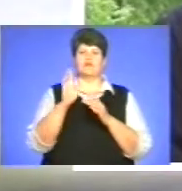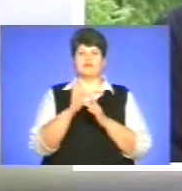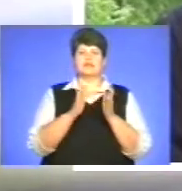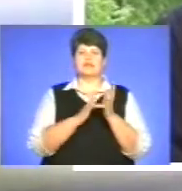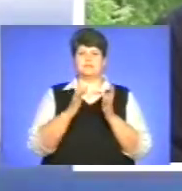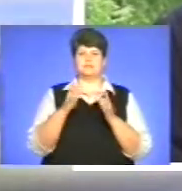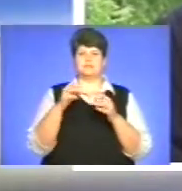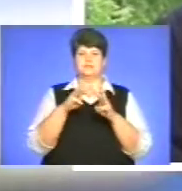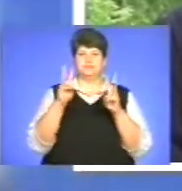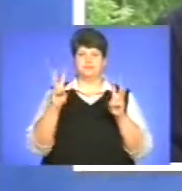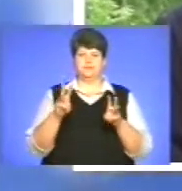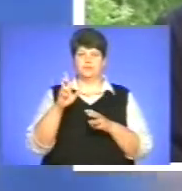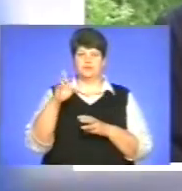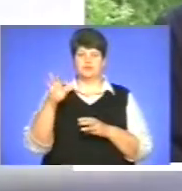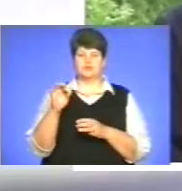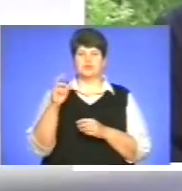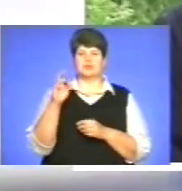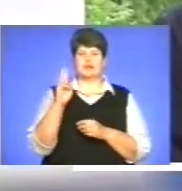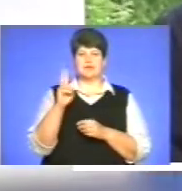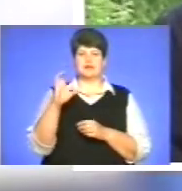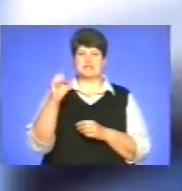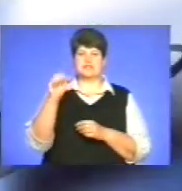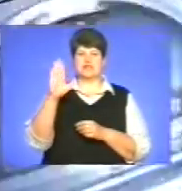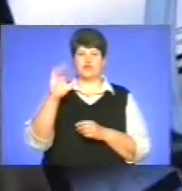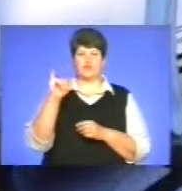Богородиці, що на вулиці Клима-Савори, 6.